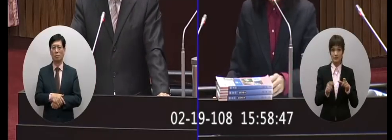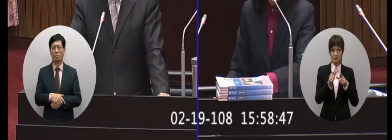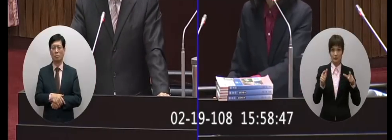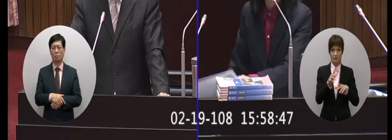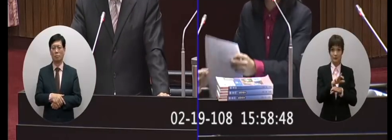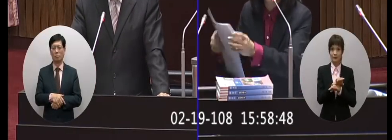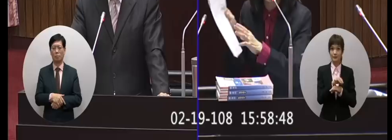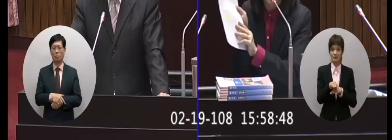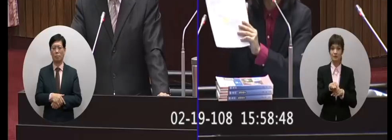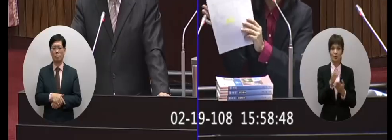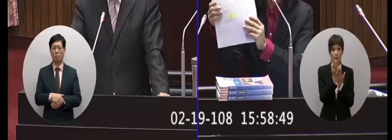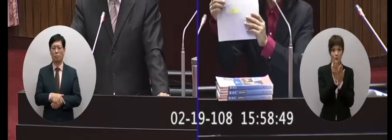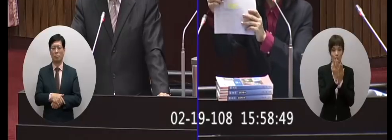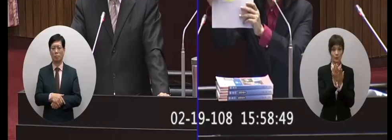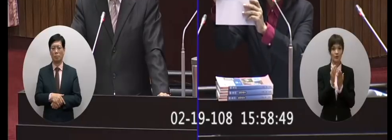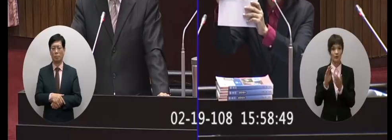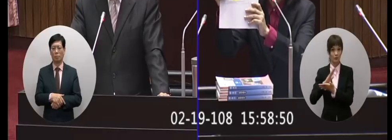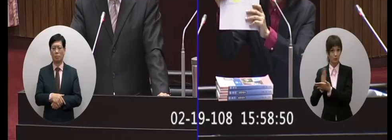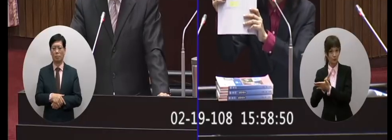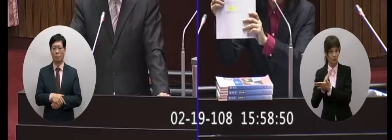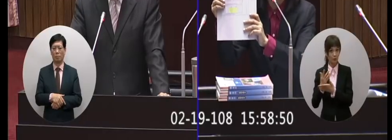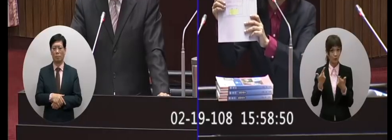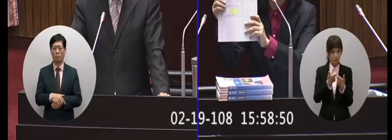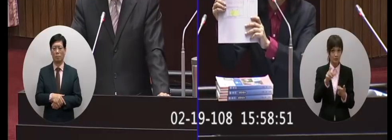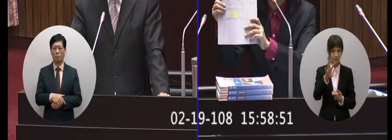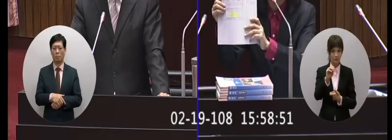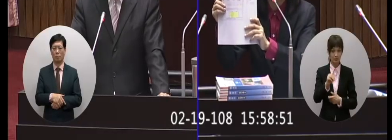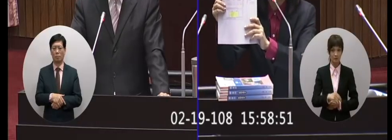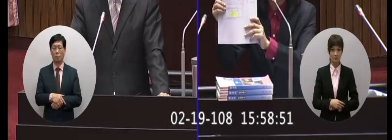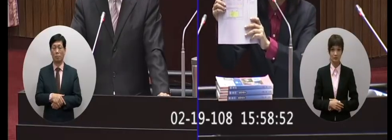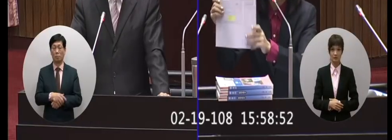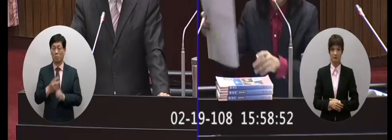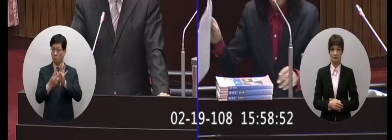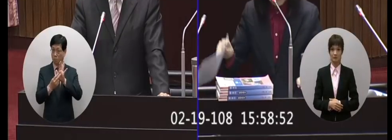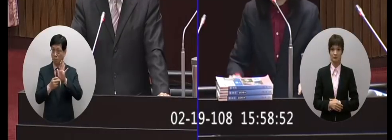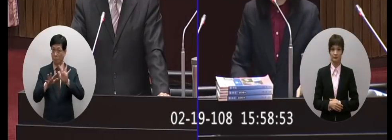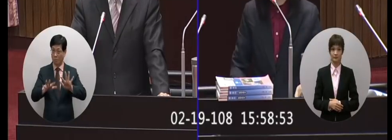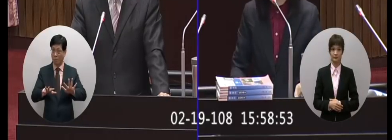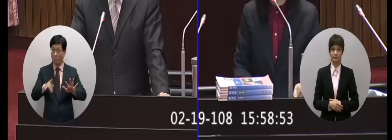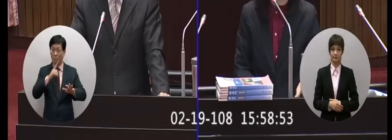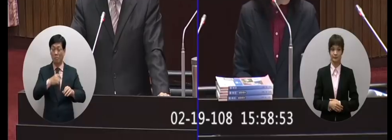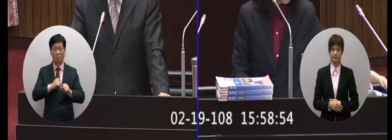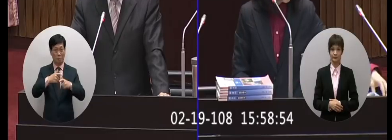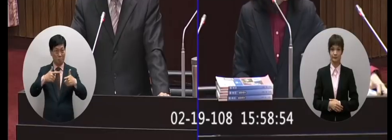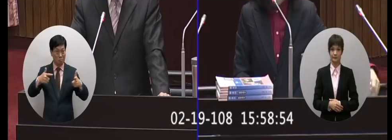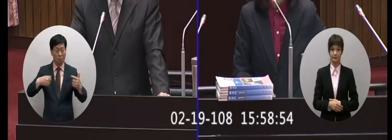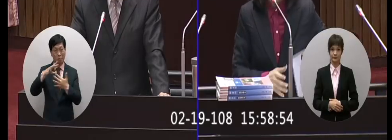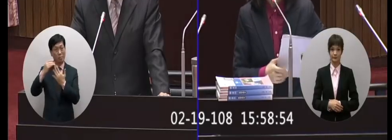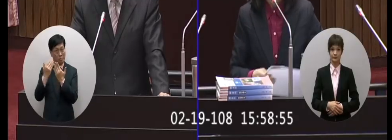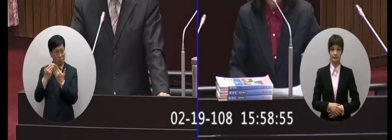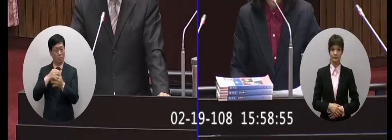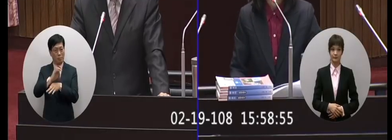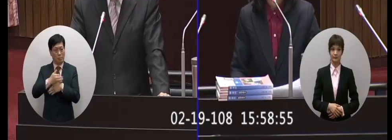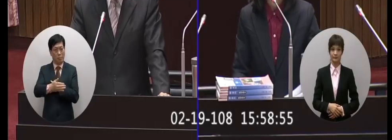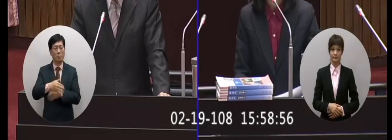廣加深加廣有沒有每課都會有教科書沒有委員說因為這次的多元選修的課程